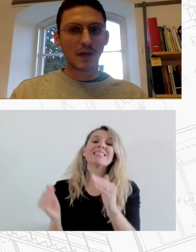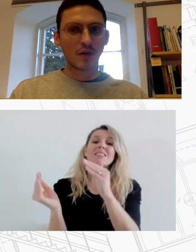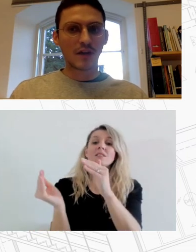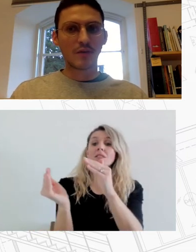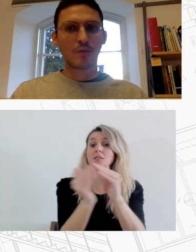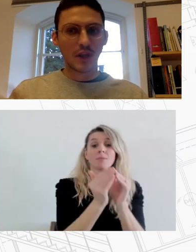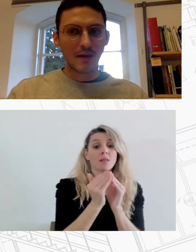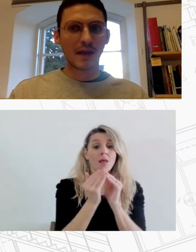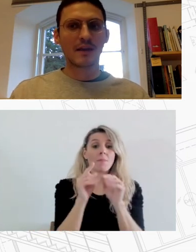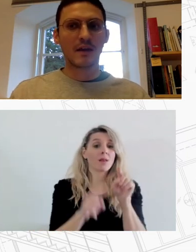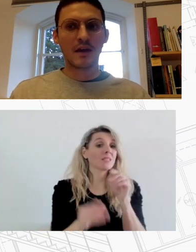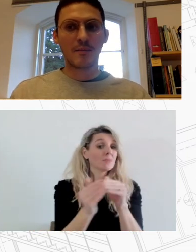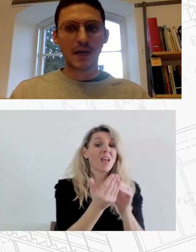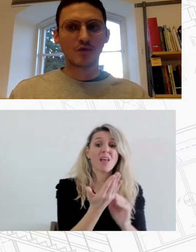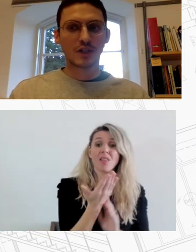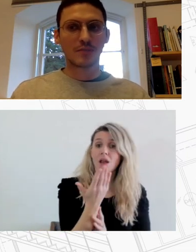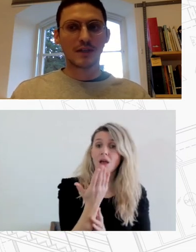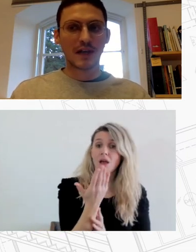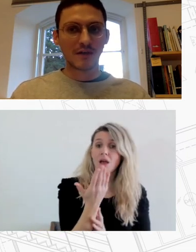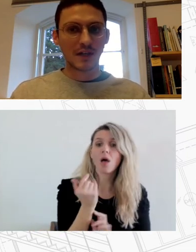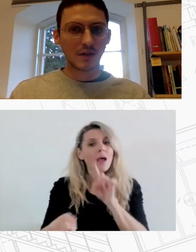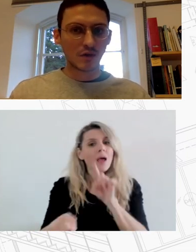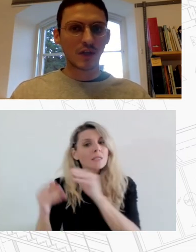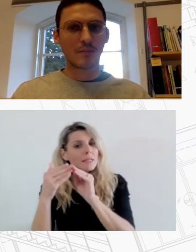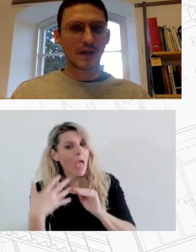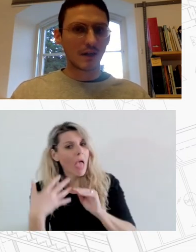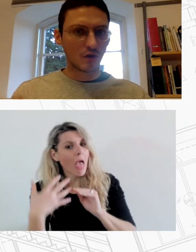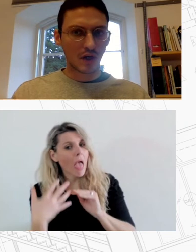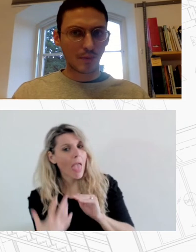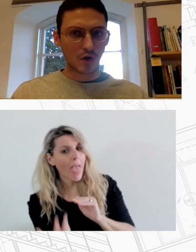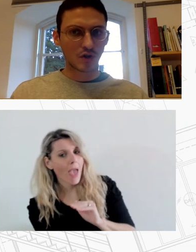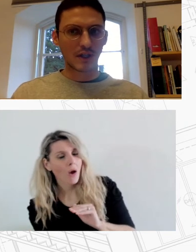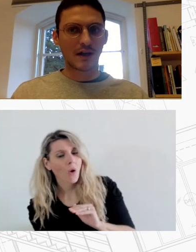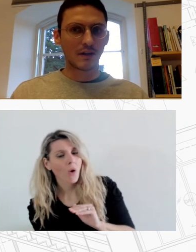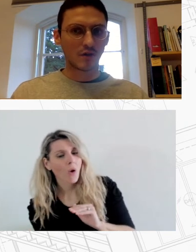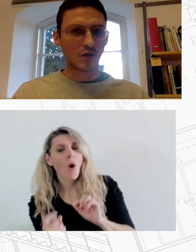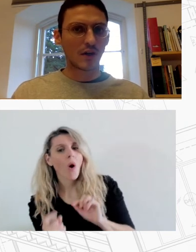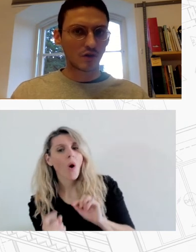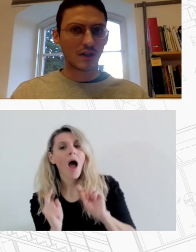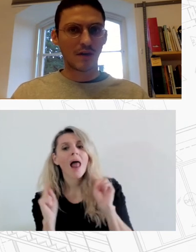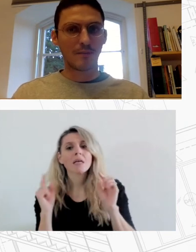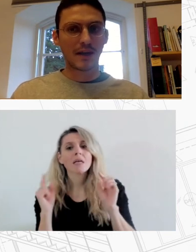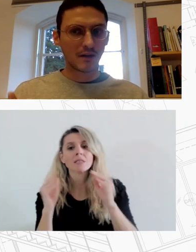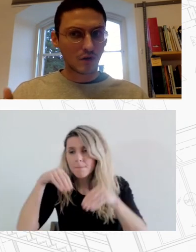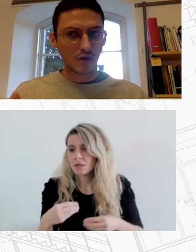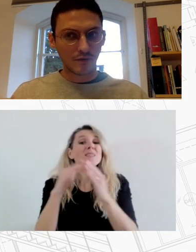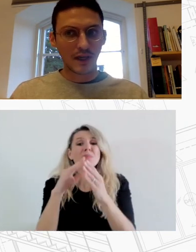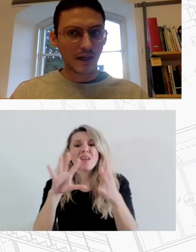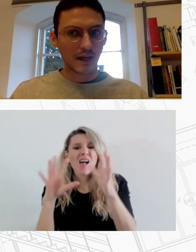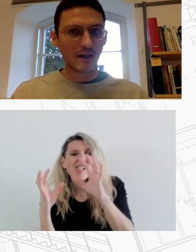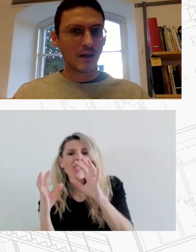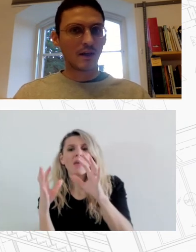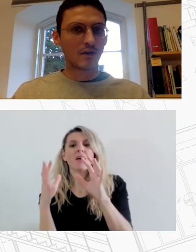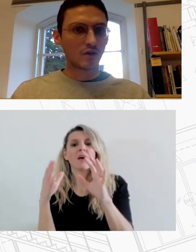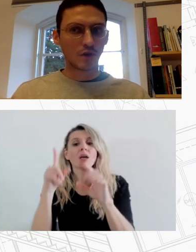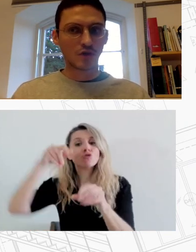λέει ότι υπάρχουν άνθρωποι που ναι μένουν σε σπίτια αλλά αυτά είναι τόσο ανεπαρκή, τόσο απρόσιτα τόσο κακοσυντηρημένα τόσο βία